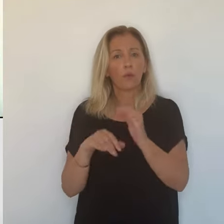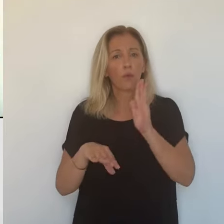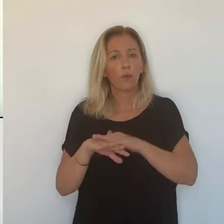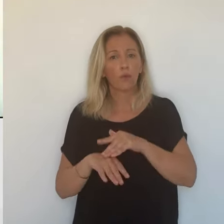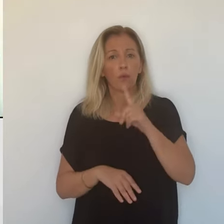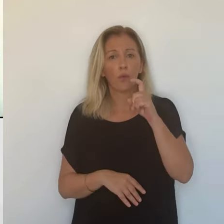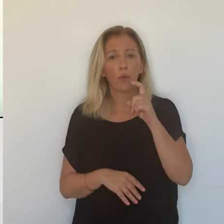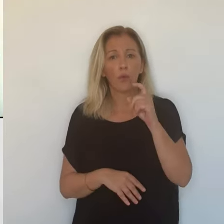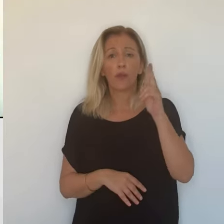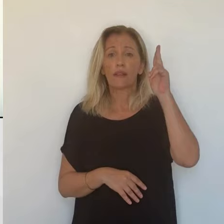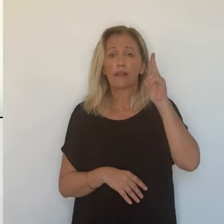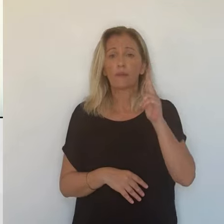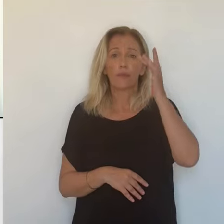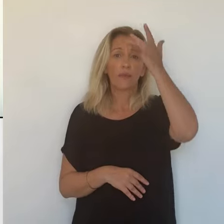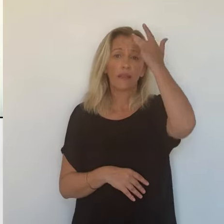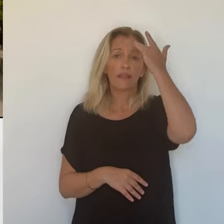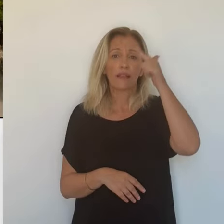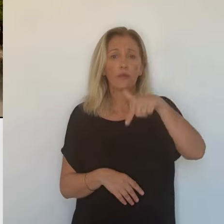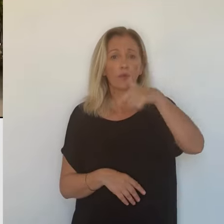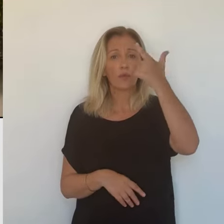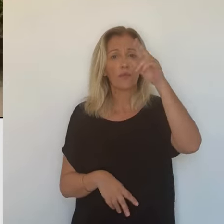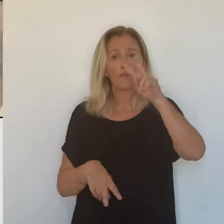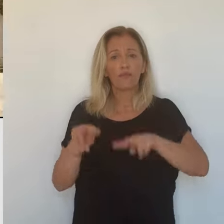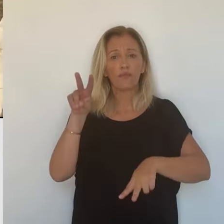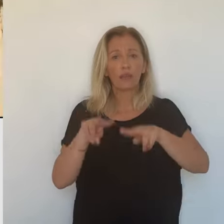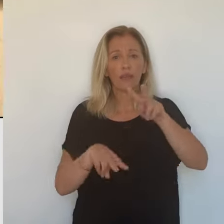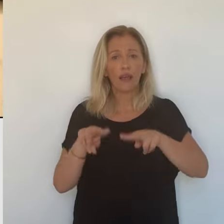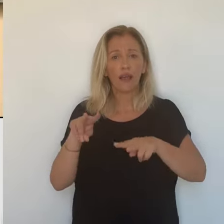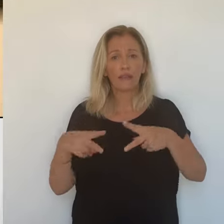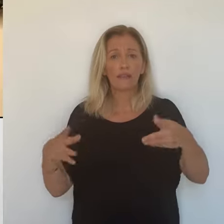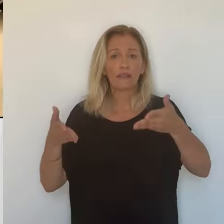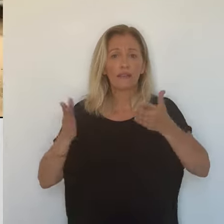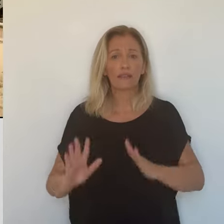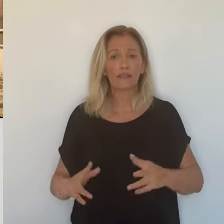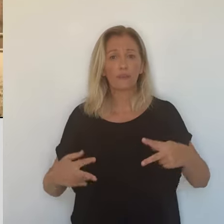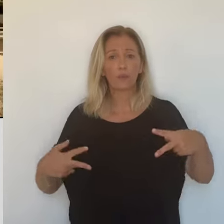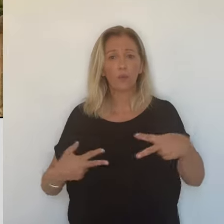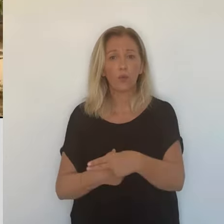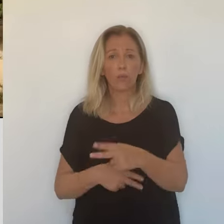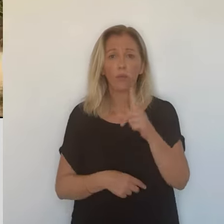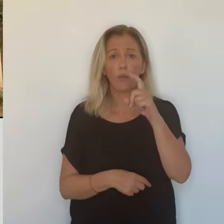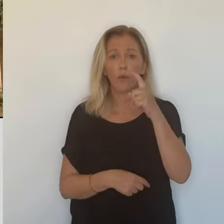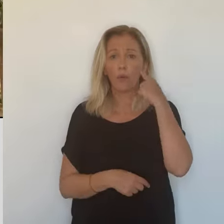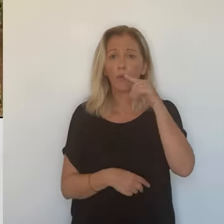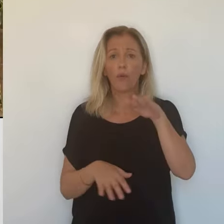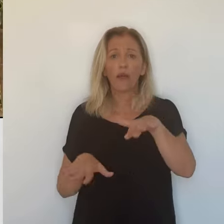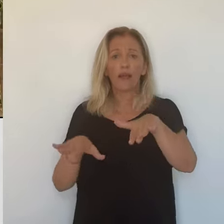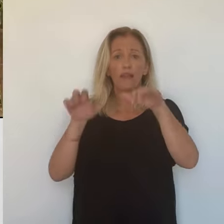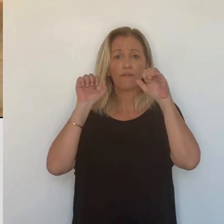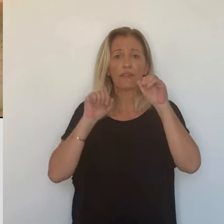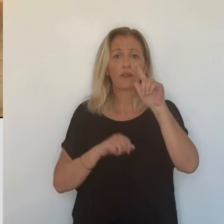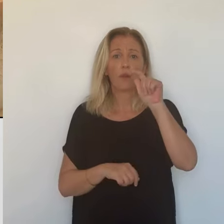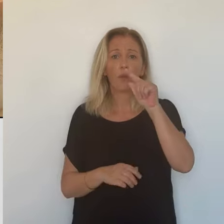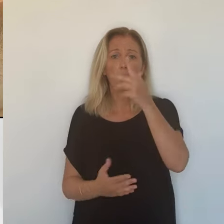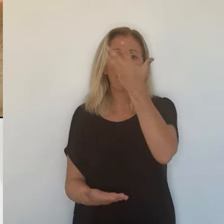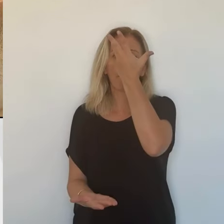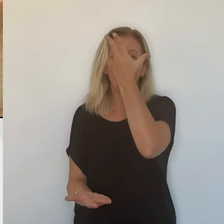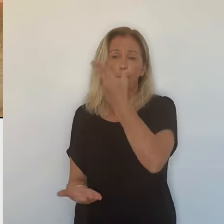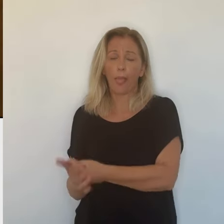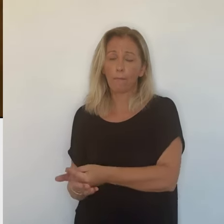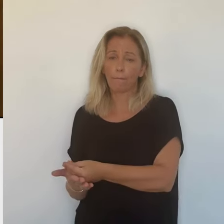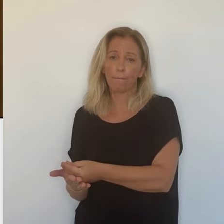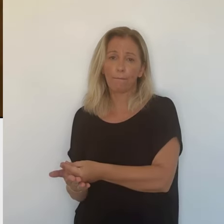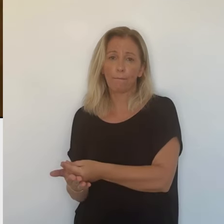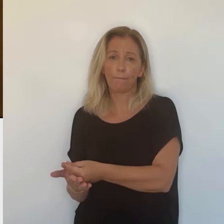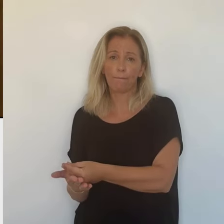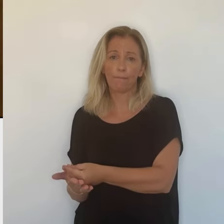-là. Le prochain comité de ressources en eau se tiendra à la fin du mois d'août. Pendant ce temps-là, les habitants de Haute-Corse s'adaptent. Depuis le début de l'été, 12 communes ont elles